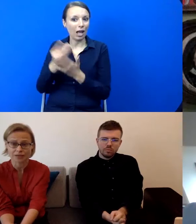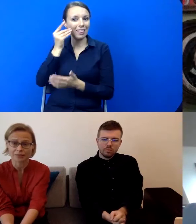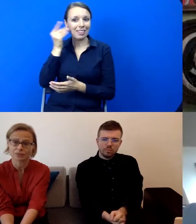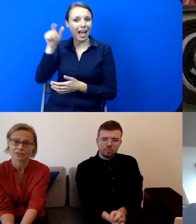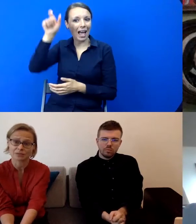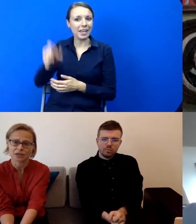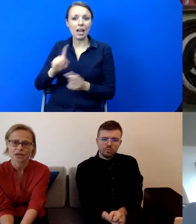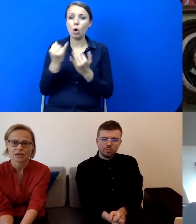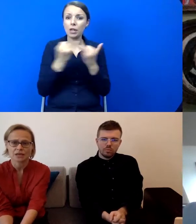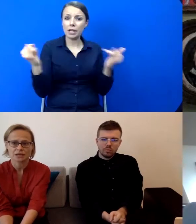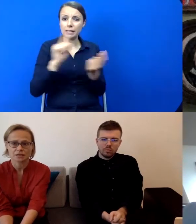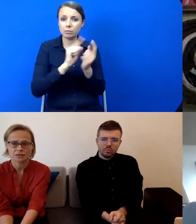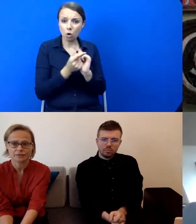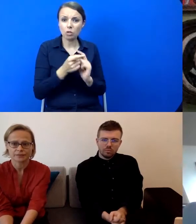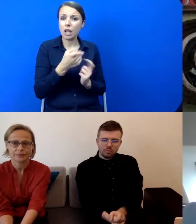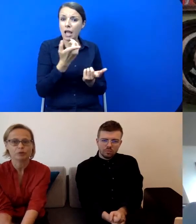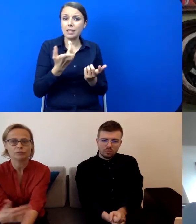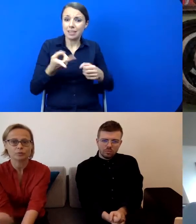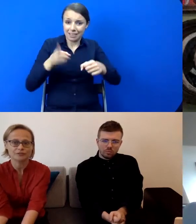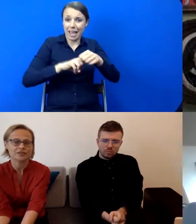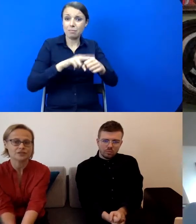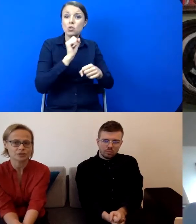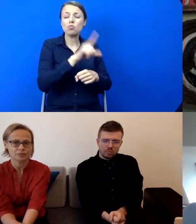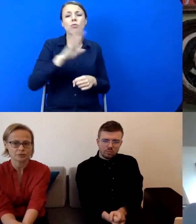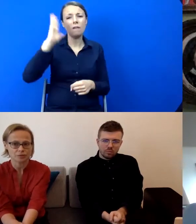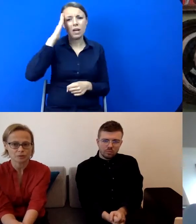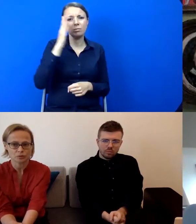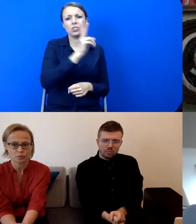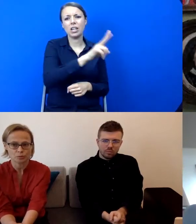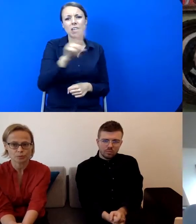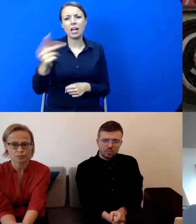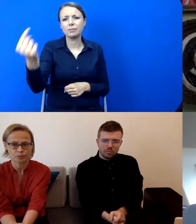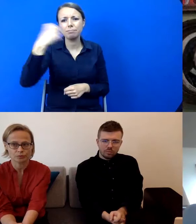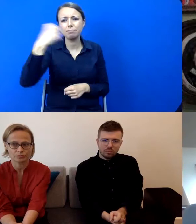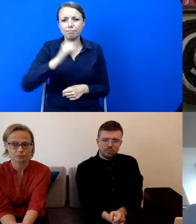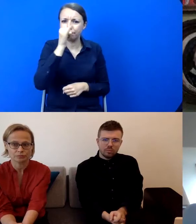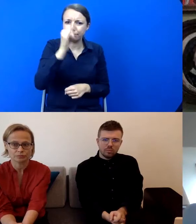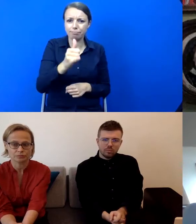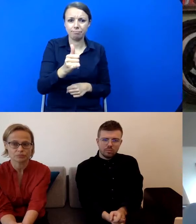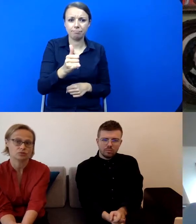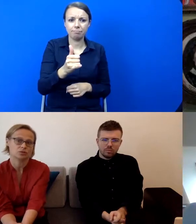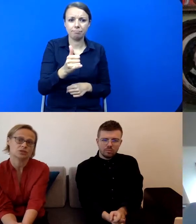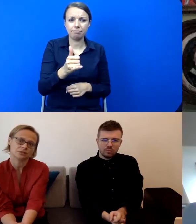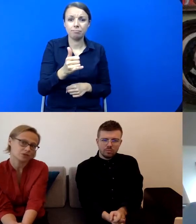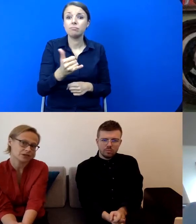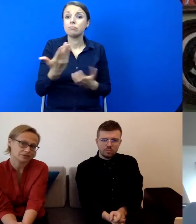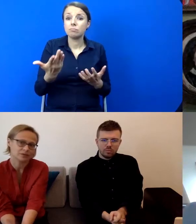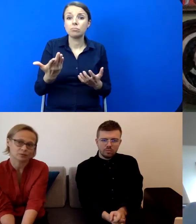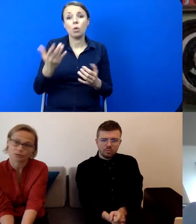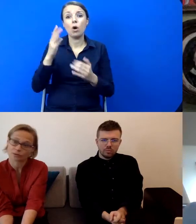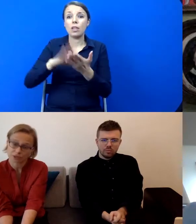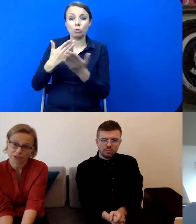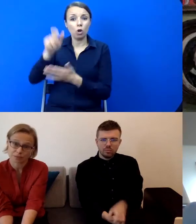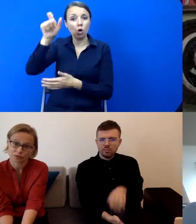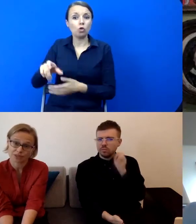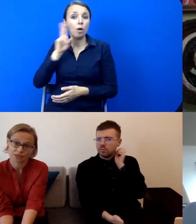spotkania, staramy się jakby odpowiadać też na potrzeby osób niesłyszących, jeśli zgłaszają na taką